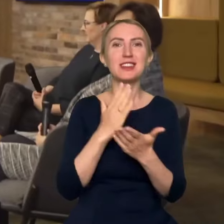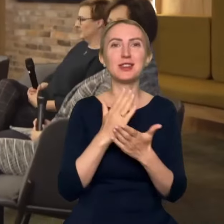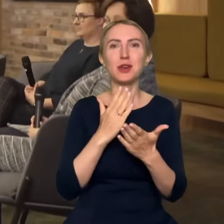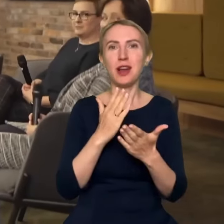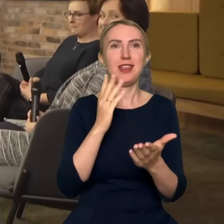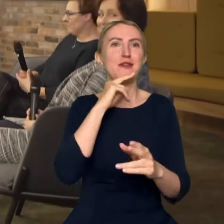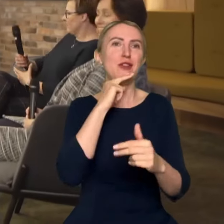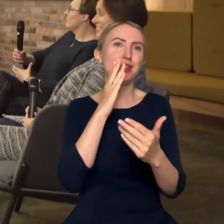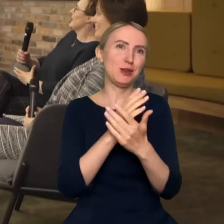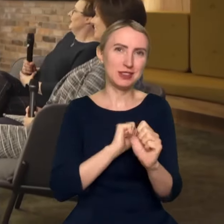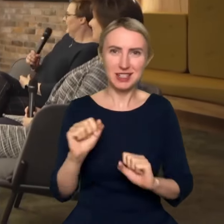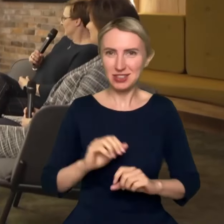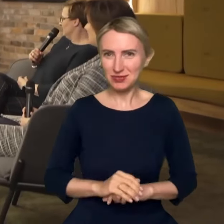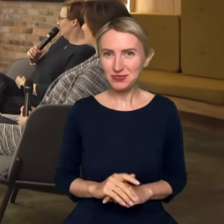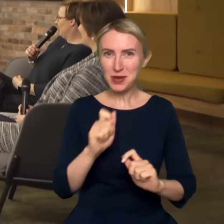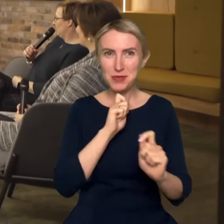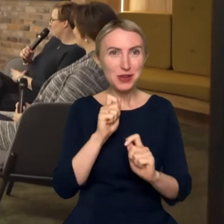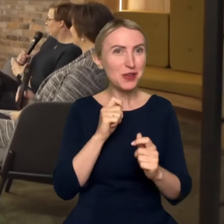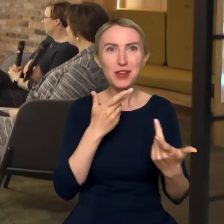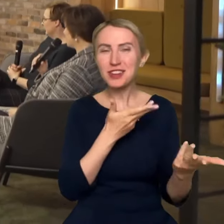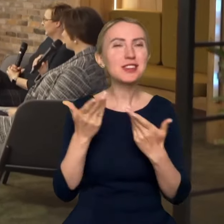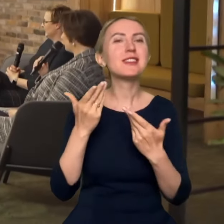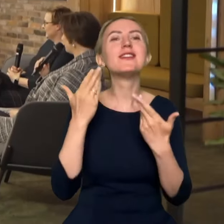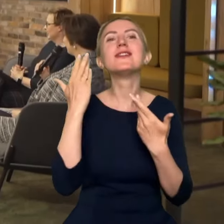Jest pięknie, wszystko jest, mikrofony są. Dzień dobry panią, witam serdecznie.